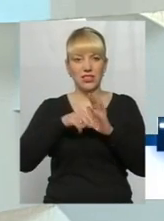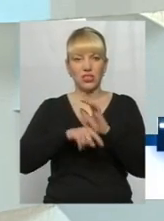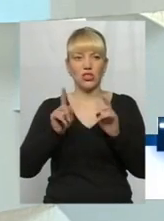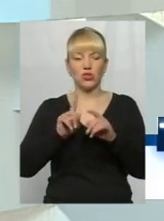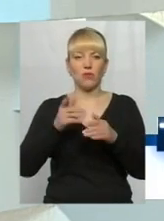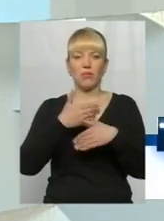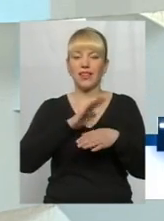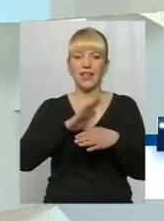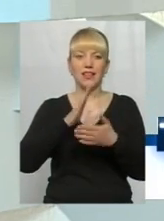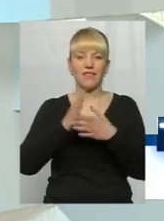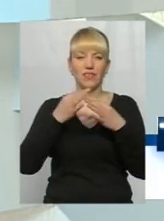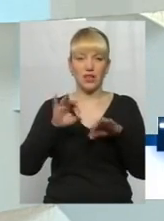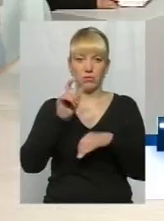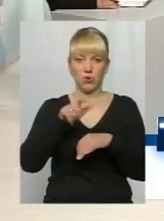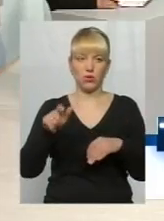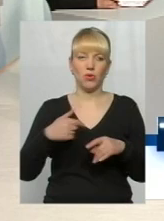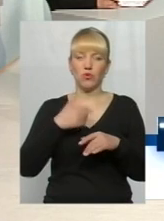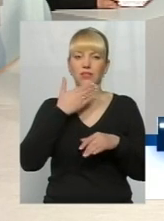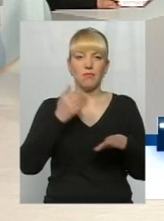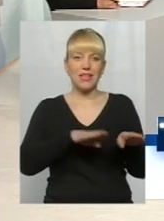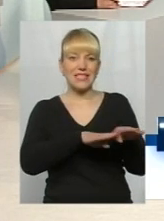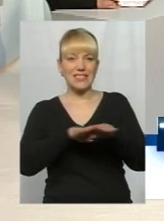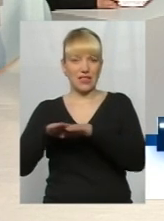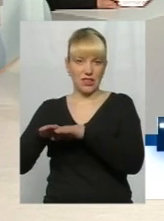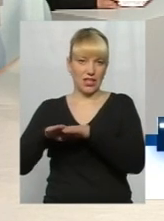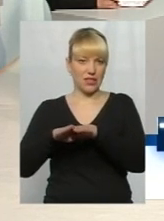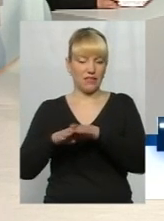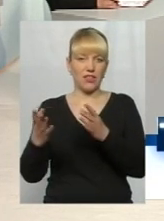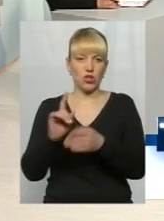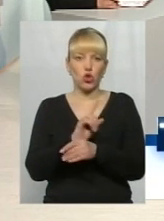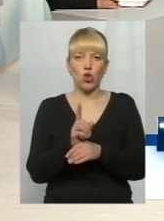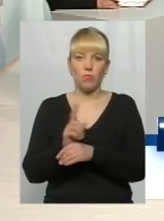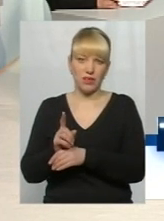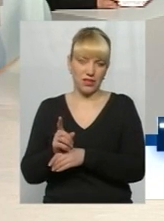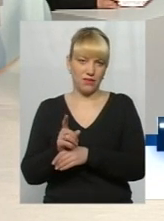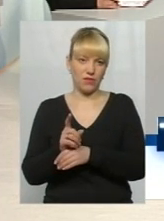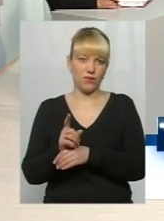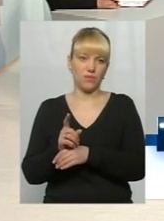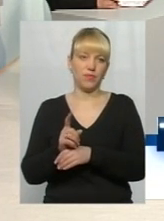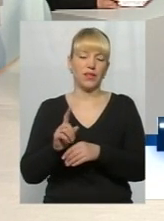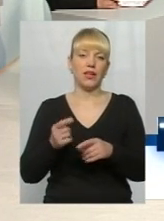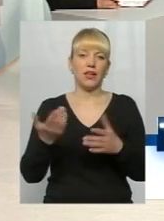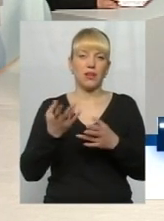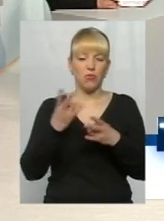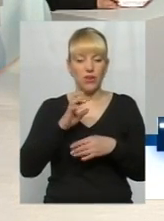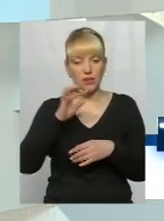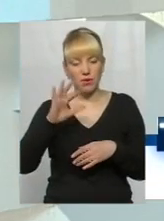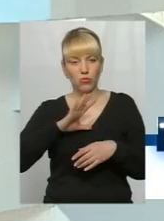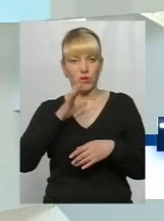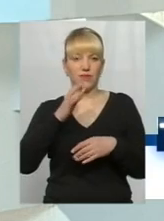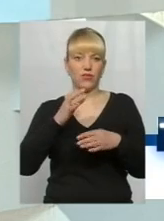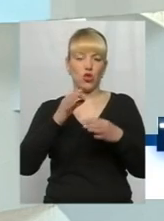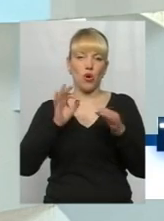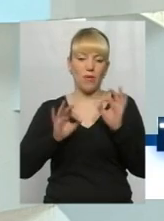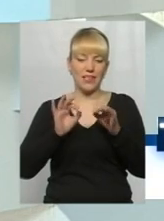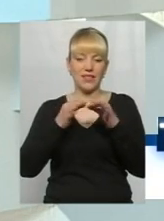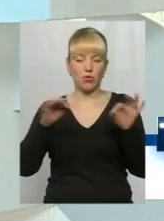вільними людьми, в нас немає якихось таких, знаєте, стандартів, якихось нормативів, які повинні в нормальній бути демократичній державі. Ми повинні